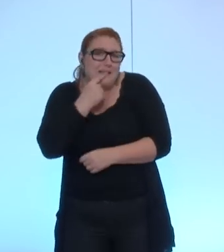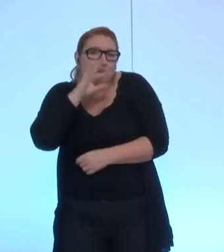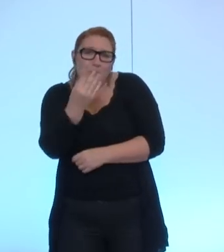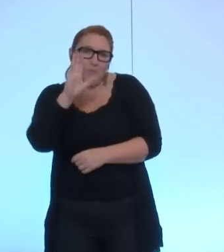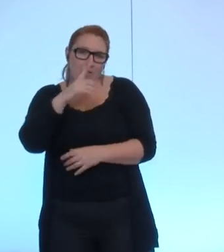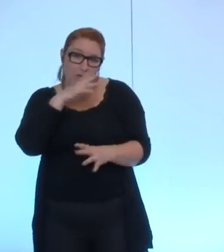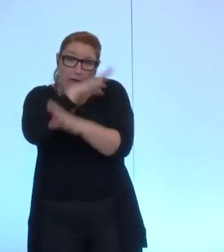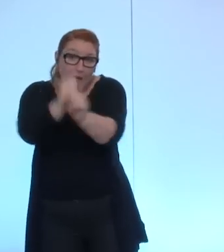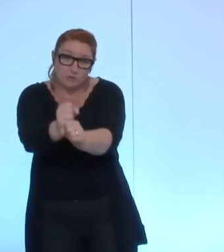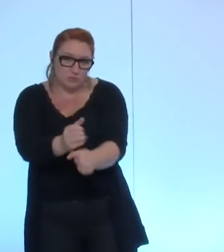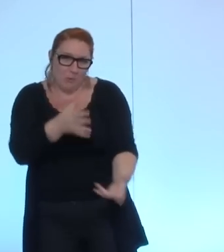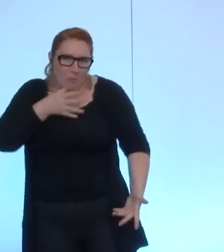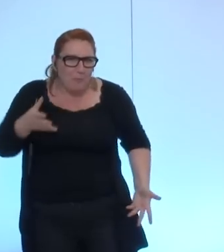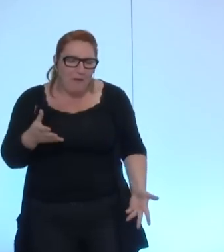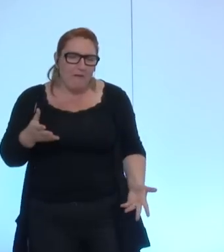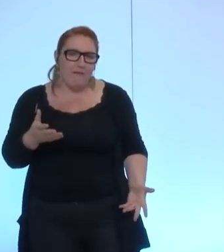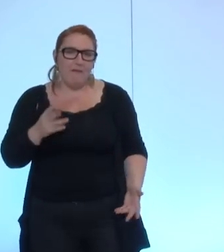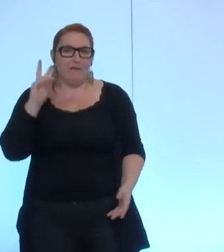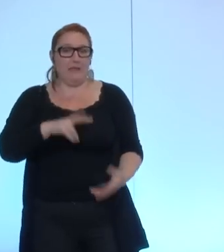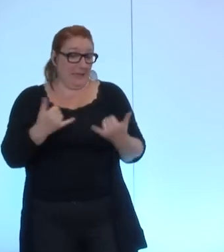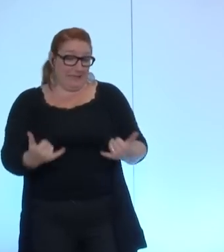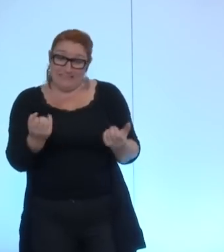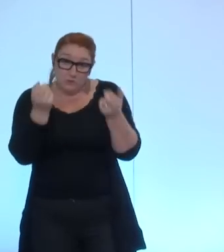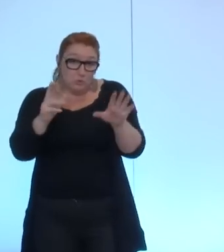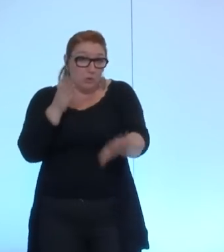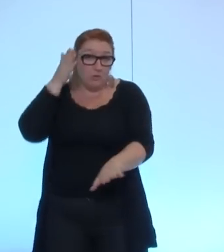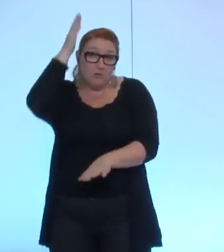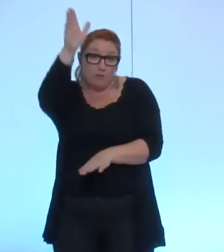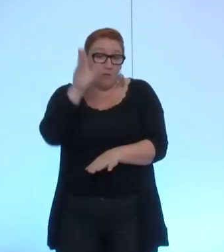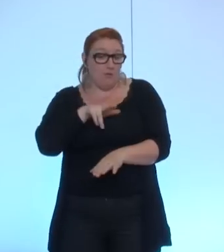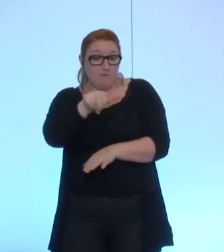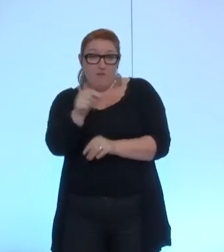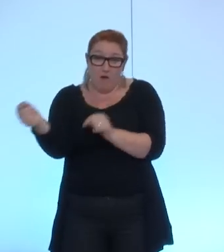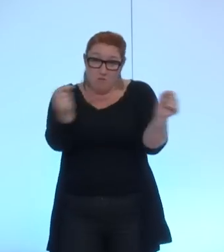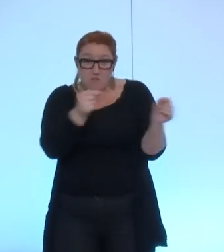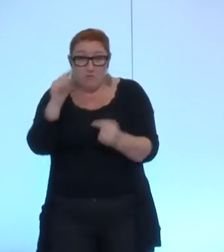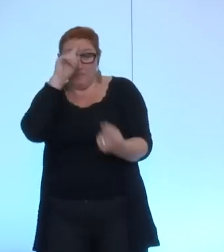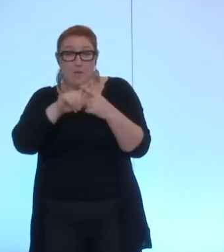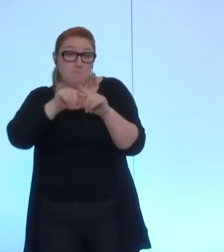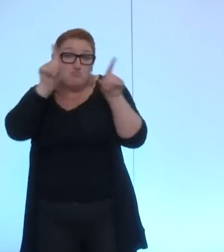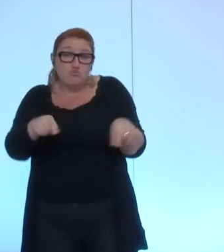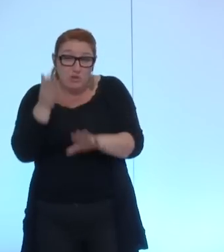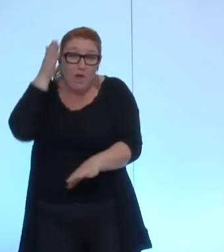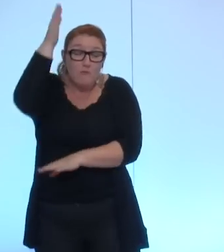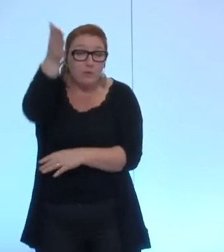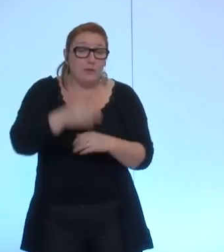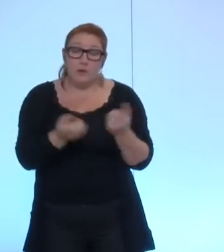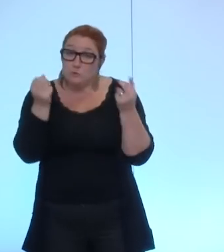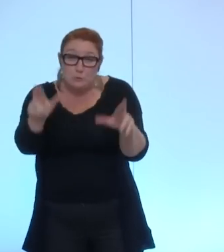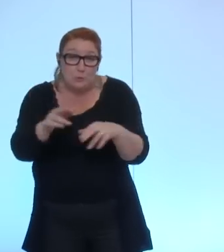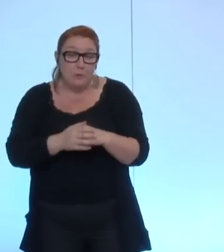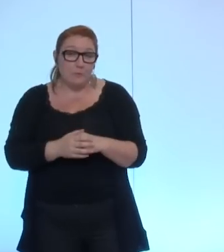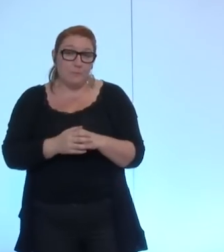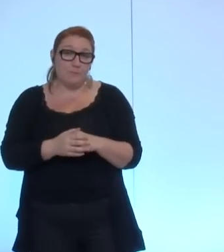d'avoir ici même au moment des échanges que nous aurons sur les budgets à venir je dis bien les budgets à venir des questions qui nous